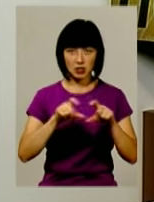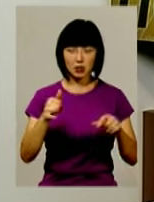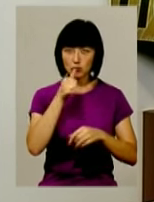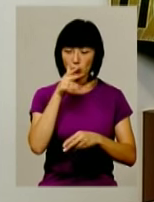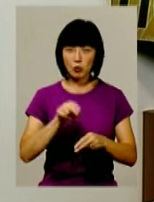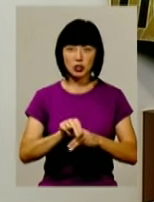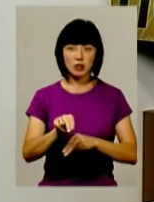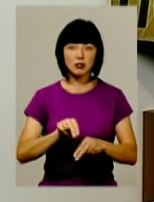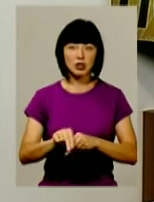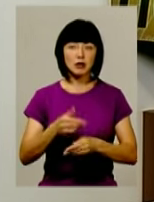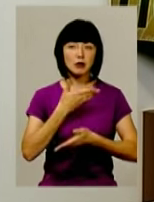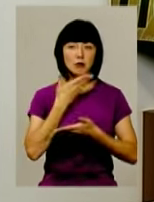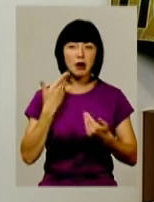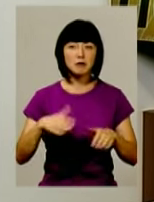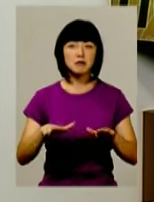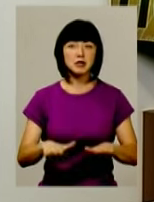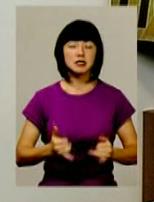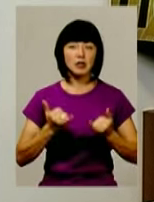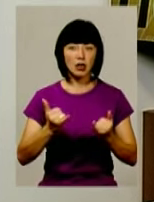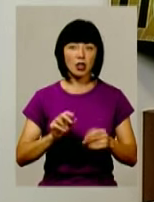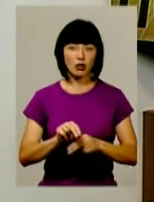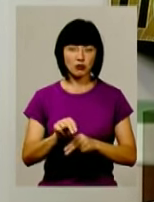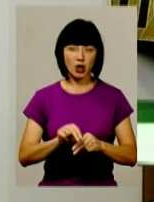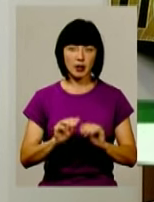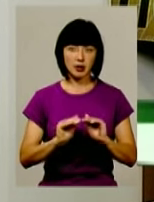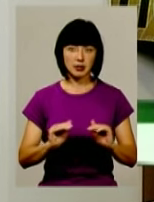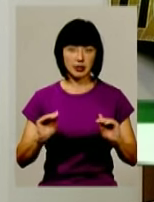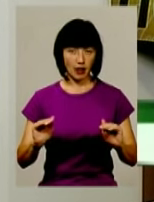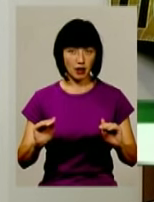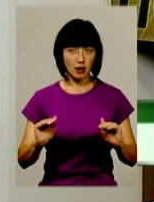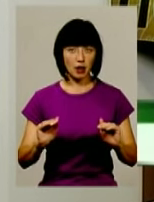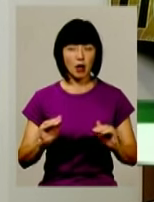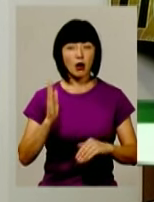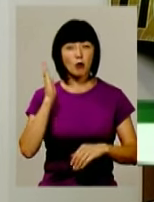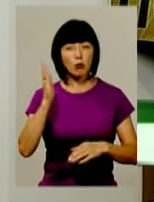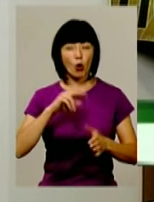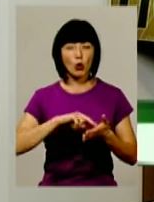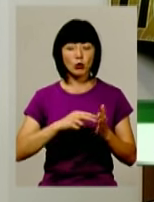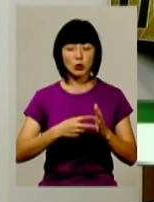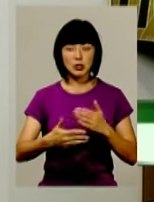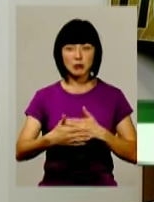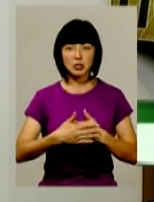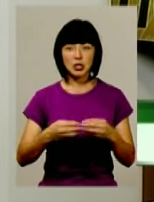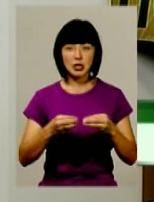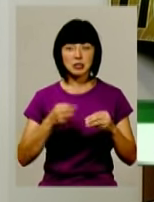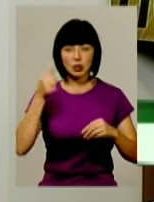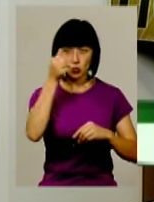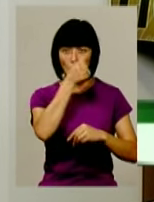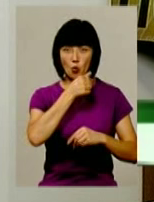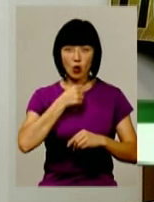навчати, не маємо місця для навчання наших дітей. Прогнози на найближчі десятиліття